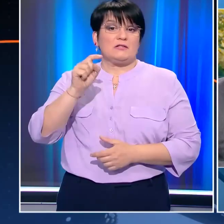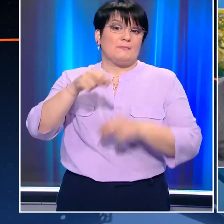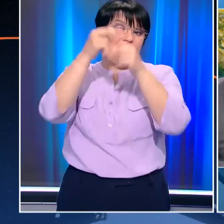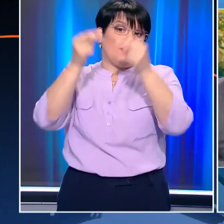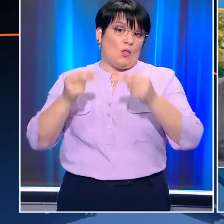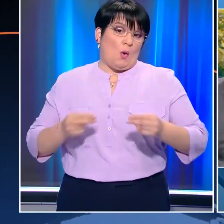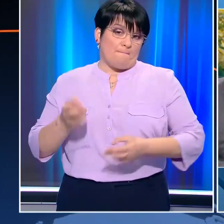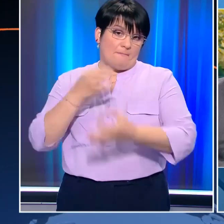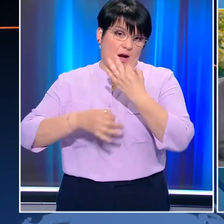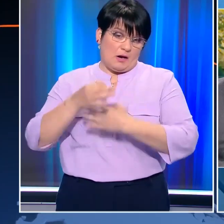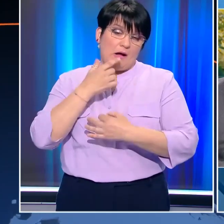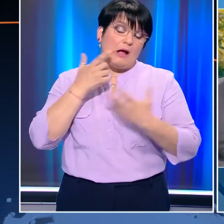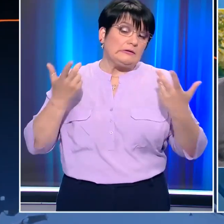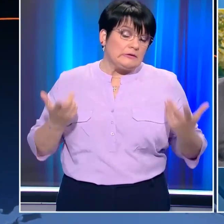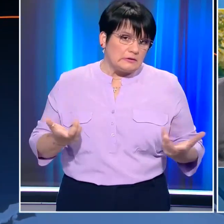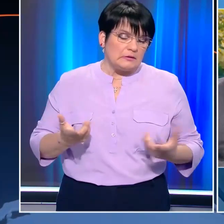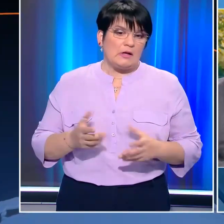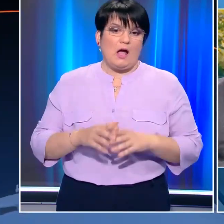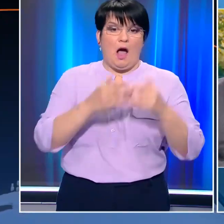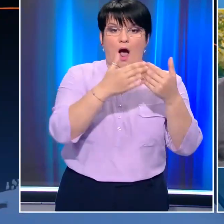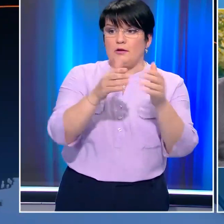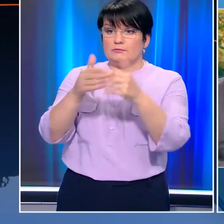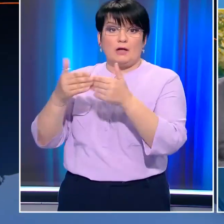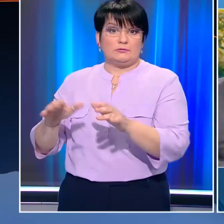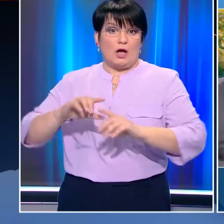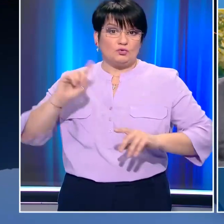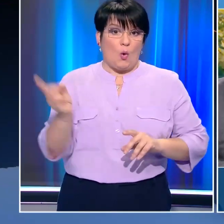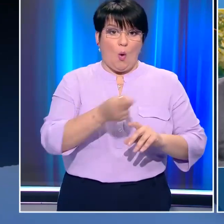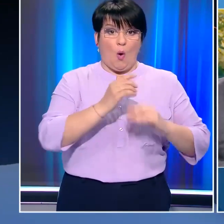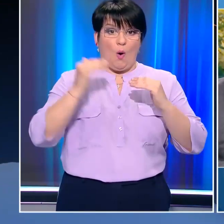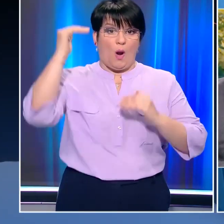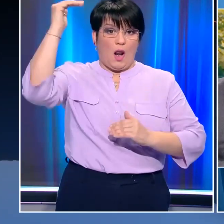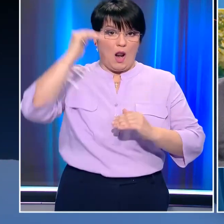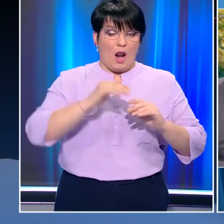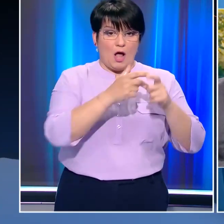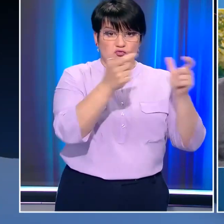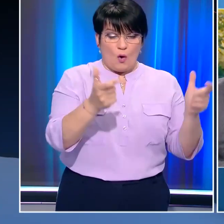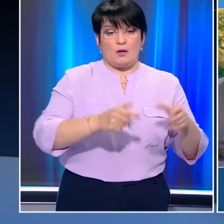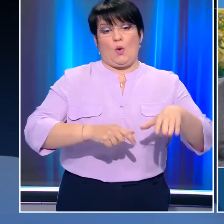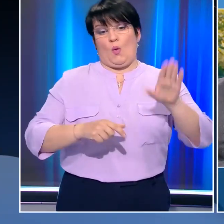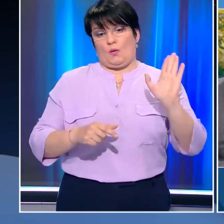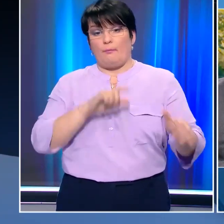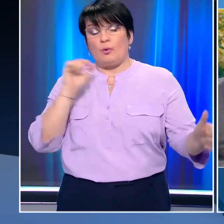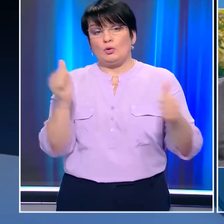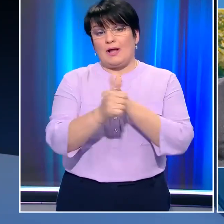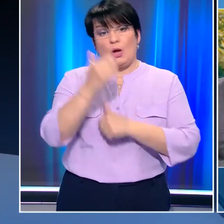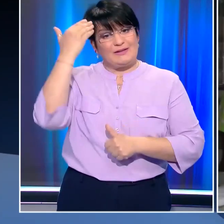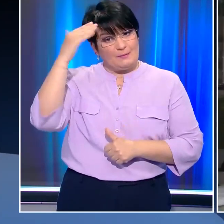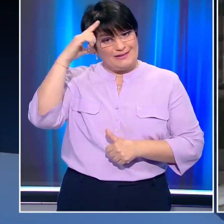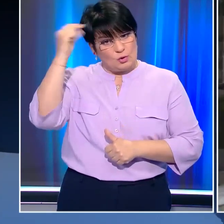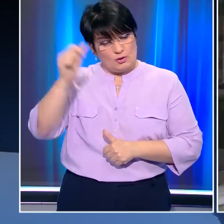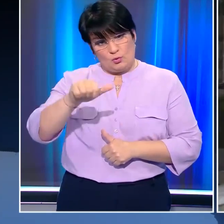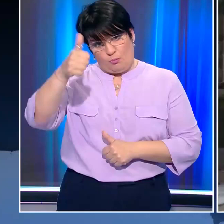δεδομένα, δεν είναι δυνατό το άνοιγμα όλων των βαθμίων της εκπαίδευσης, έχουν προτεραιότητα για τους λόγους που σας είπα πριν, τα γυμνάσια και τα